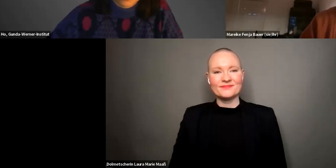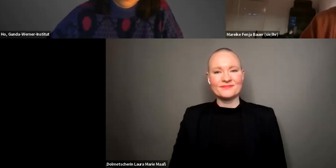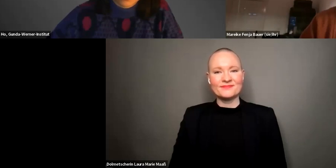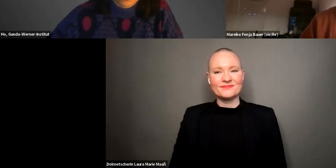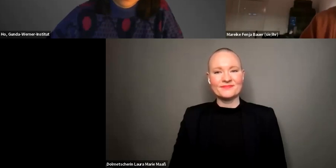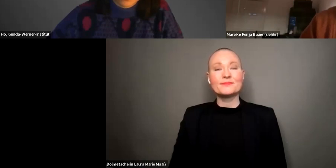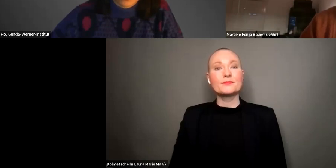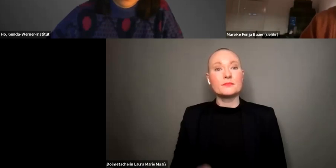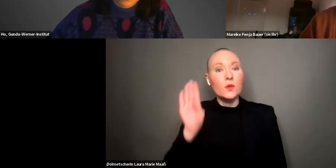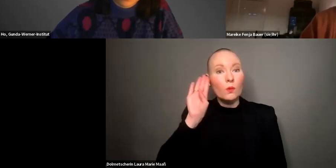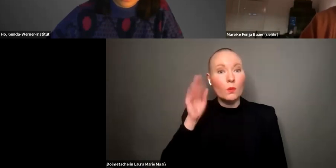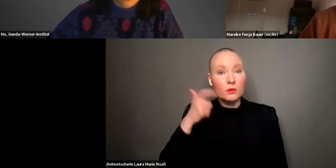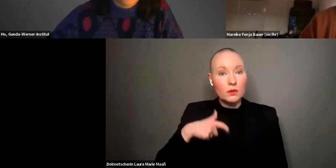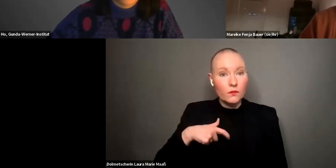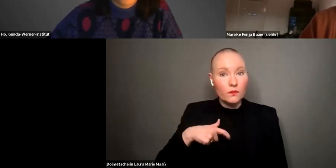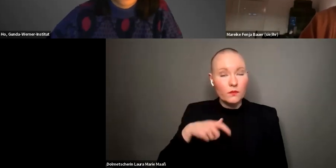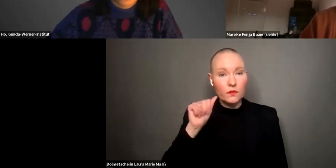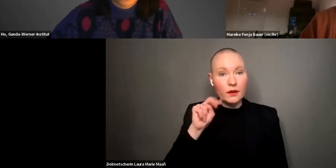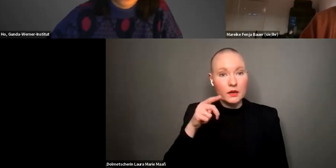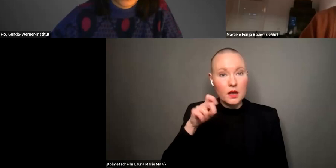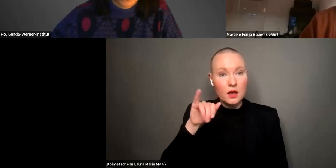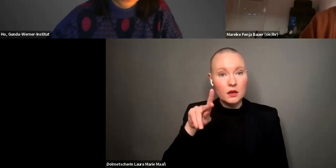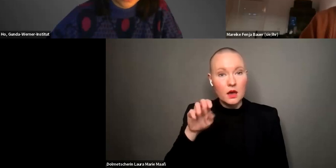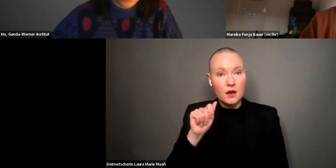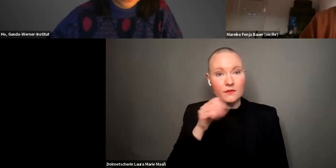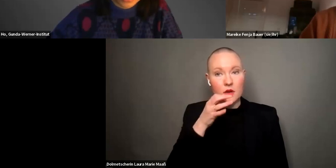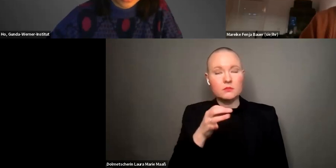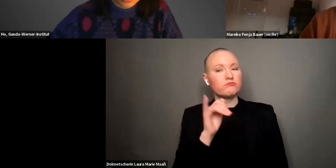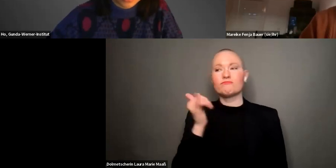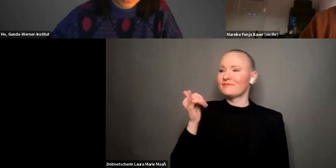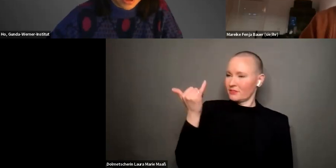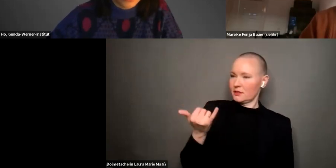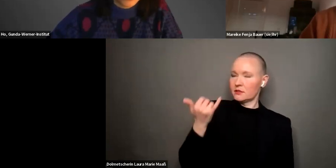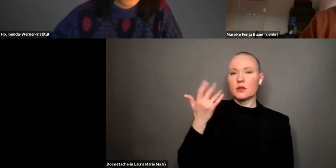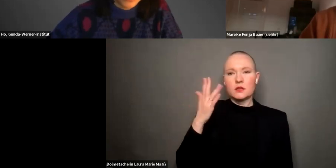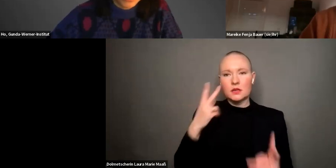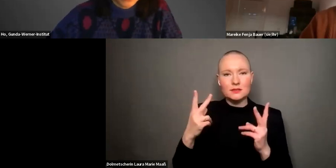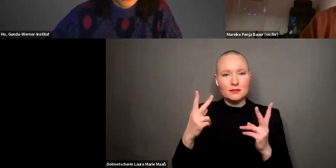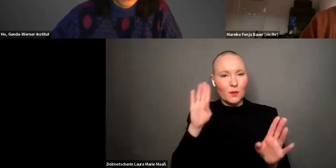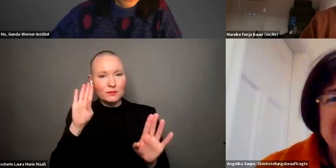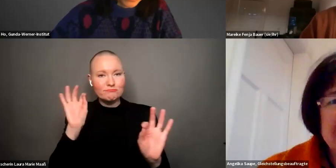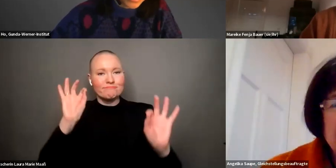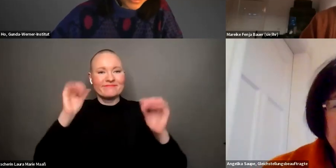bin ich jetzt zu hören ja ja okay auch zu sehen okay ja gut